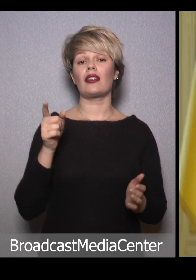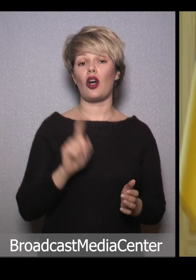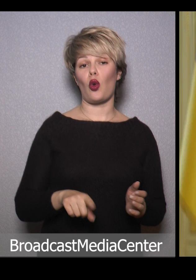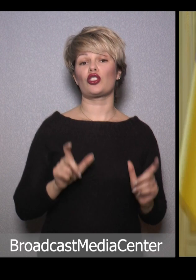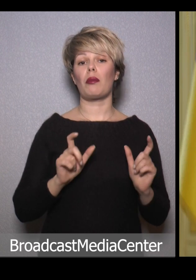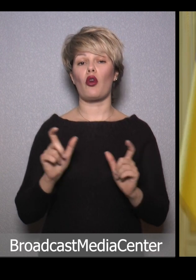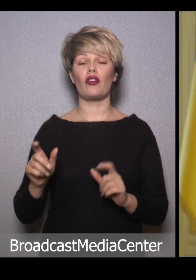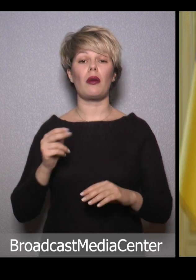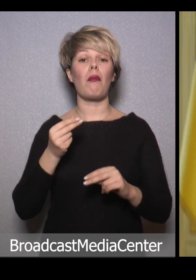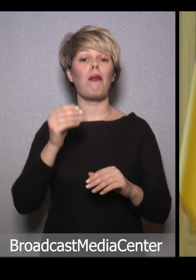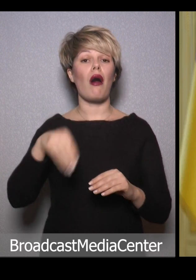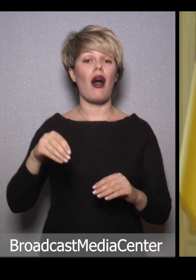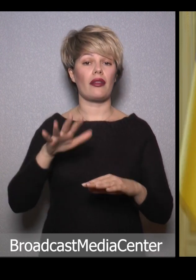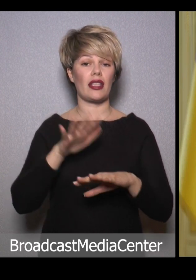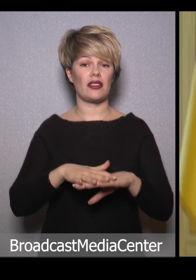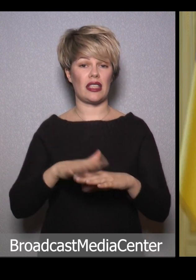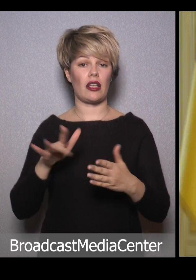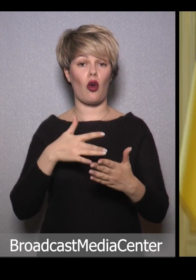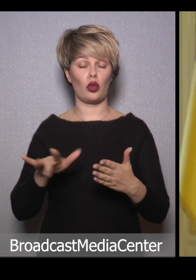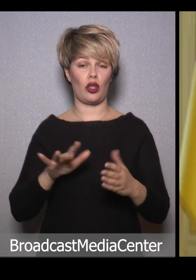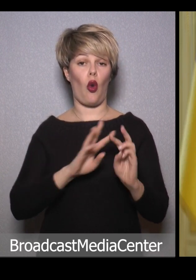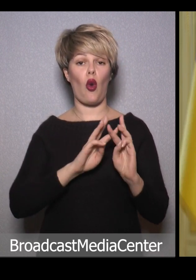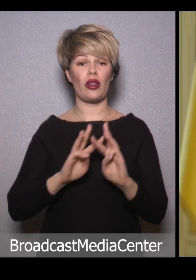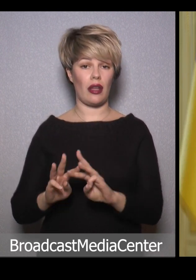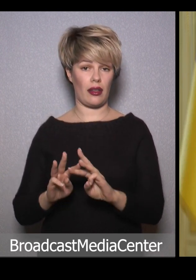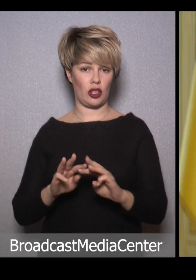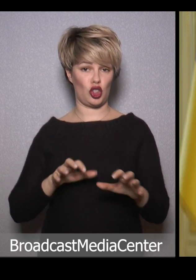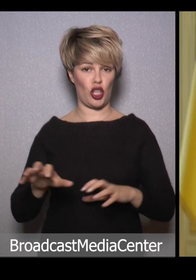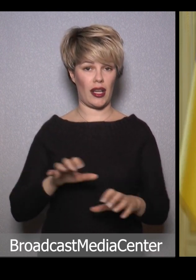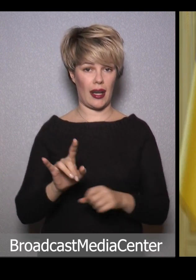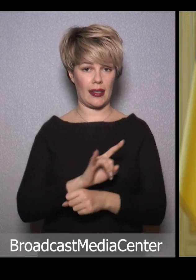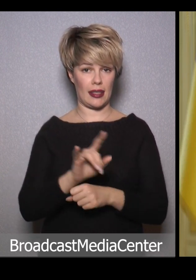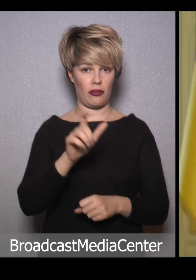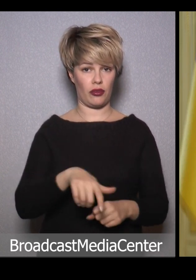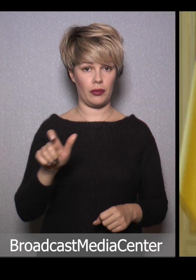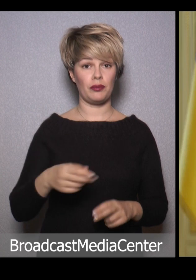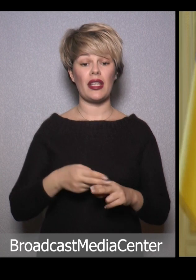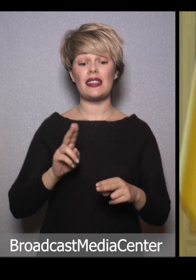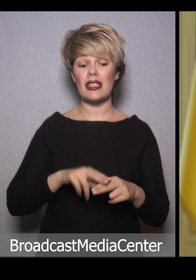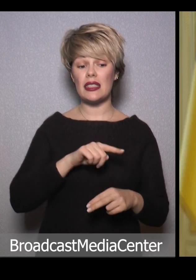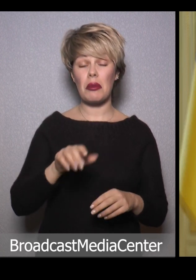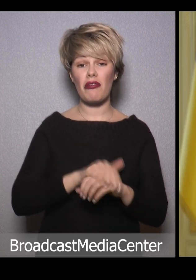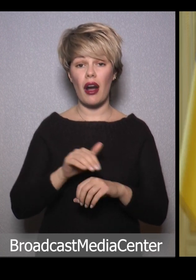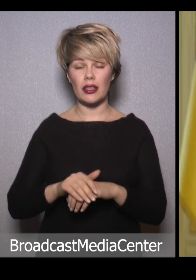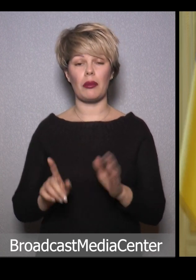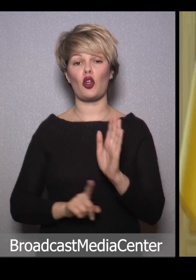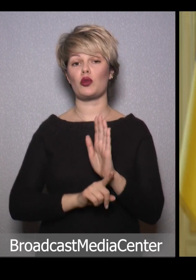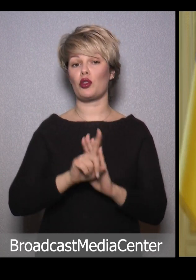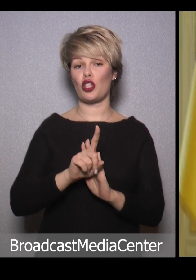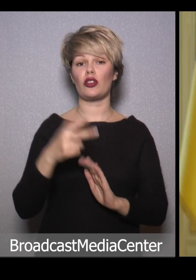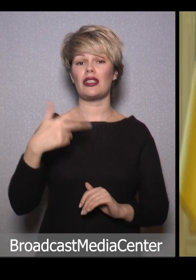заблокована банківські рахунки онлайн-шахраїв. За цими фактами розпочато 30